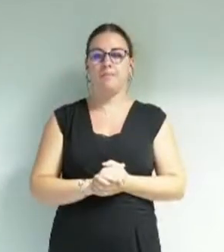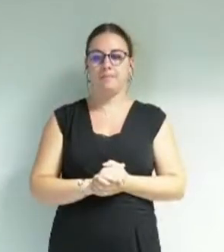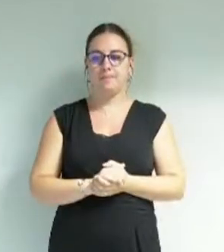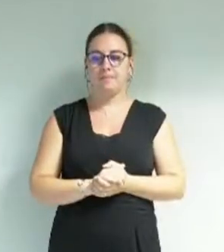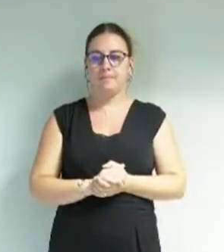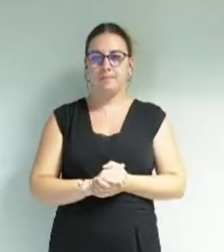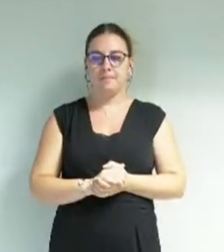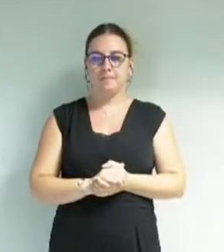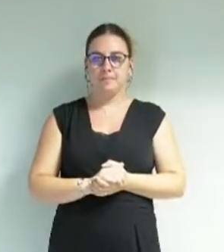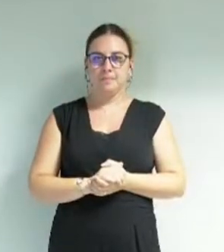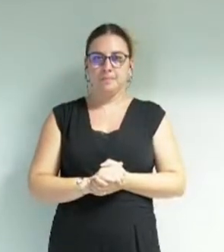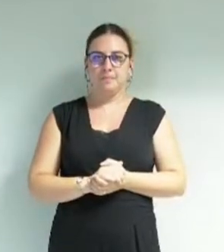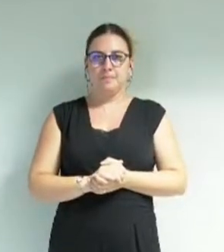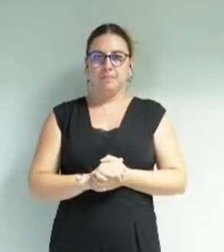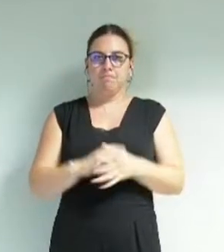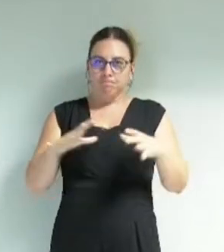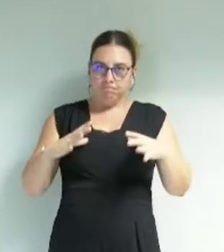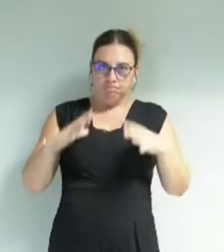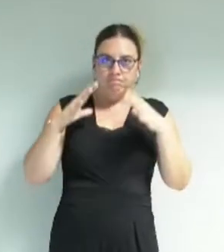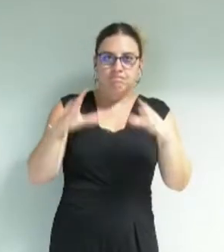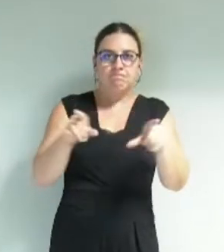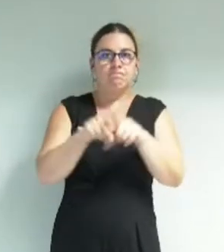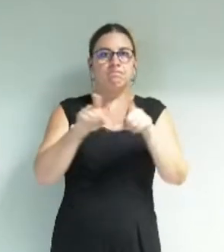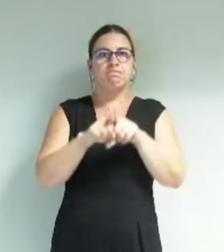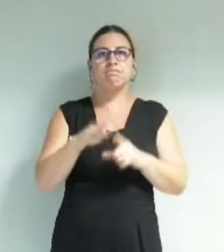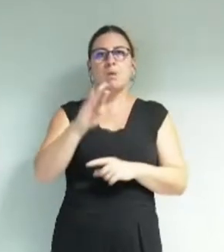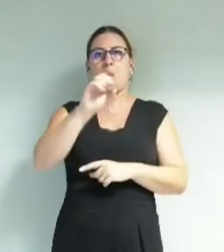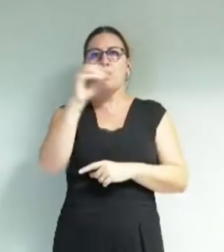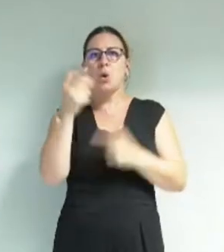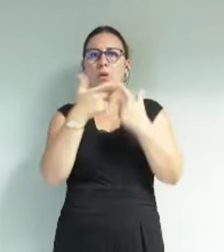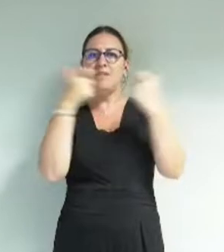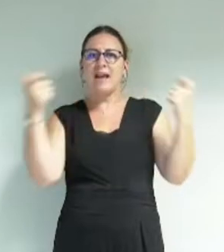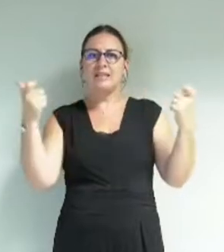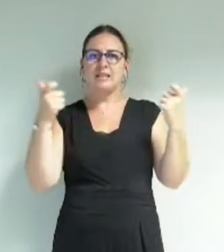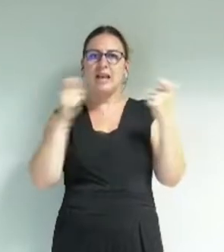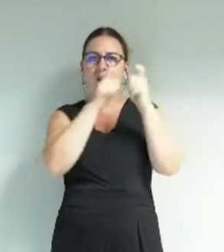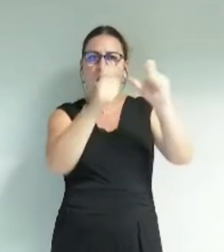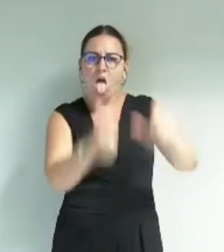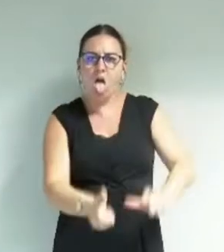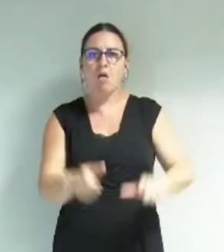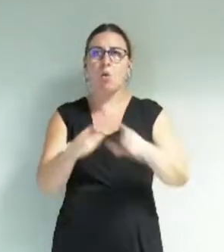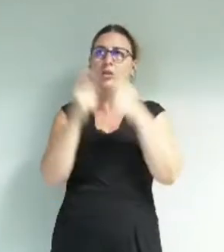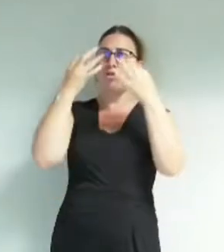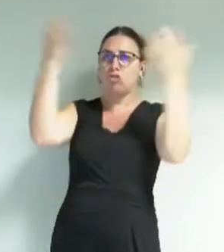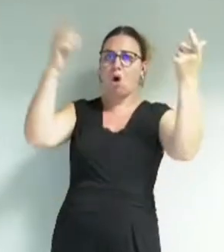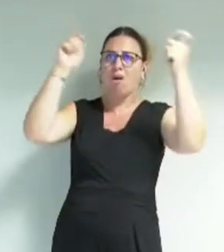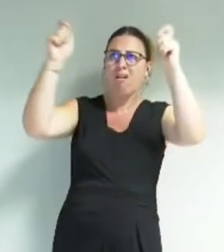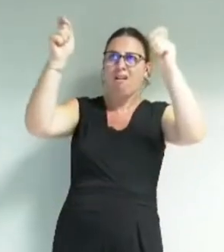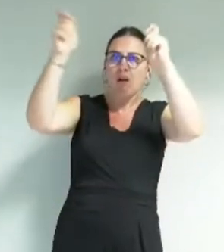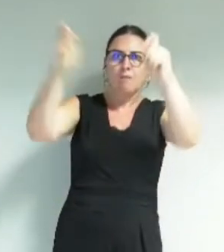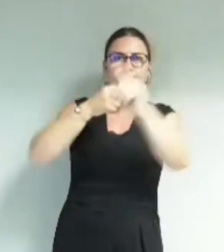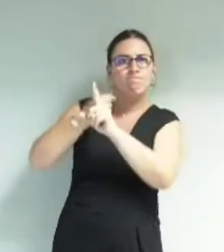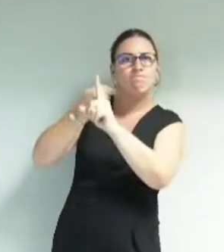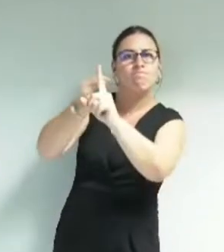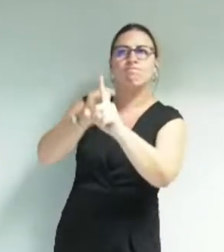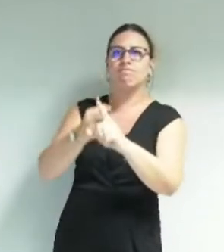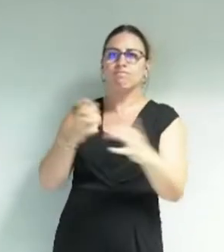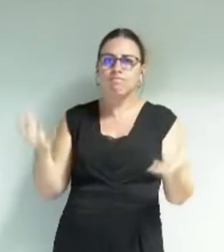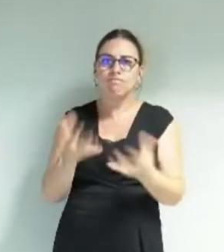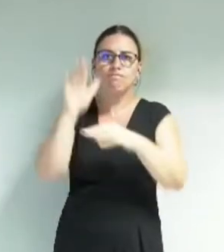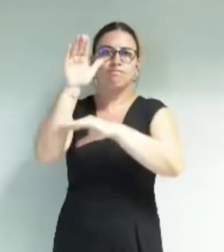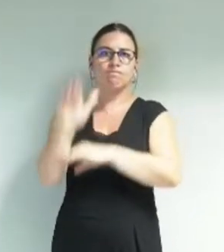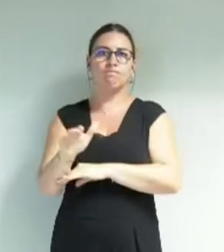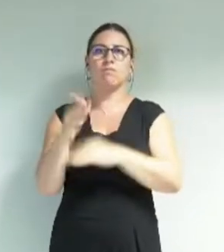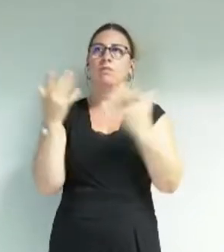S'inscrire dans le contexte de l'effondrement de la biodiversité, de lutte contre le dérèglement climatique et d'adaptation nécessaire à ce